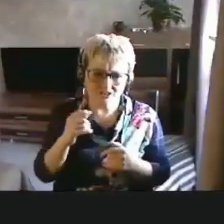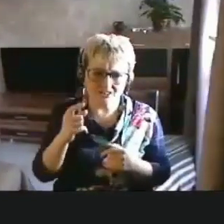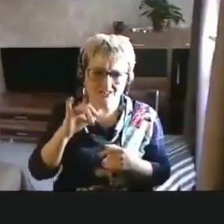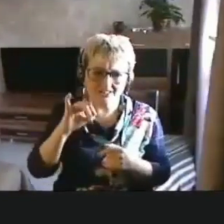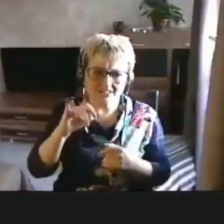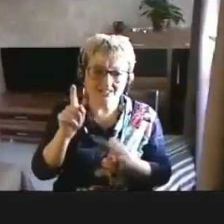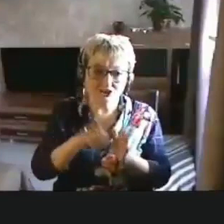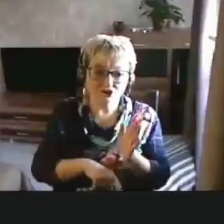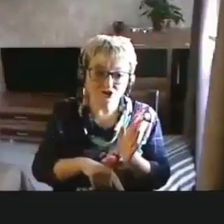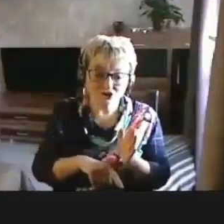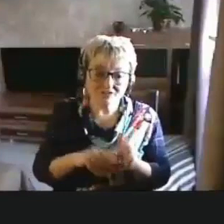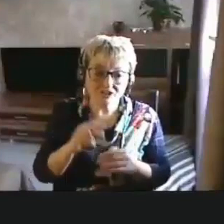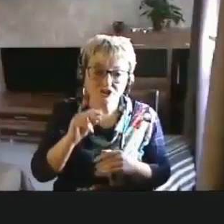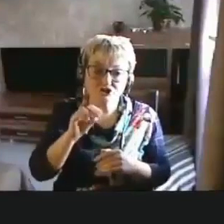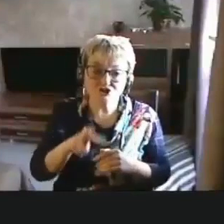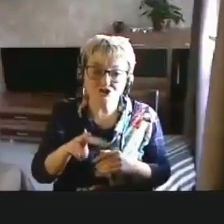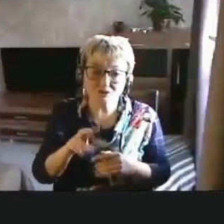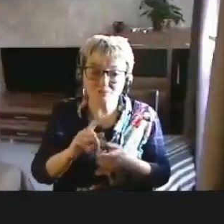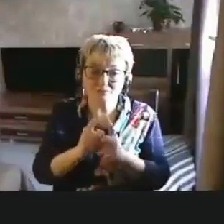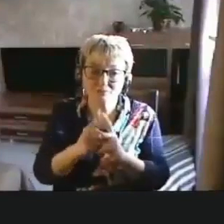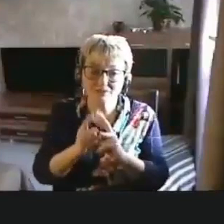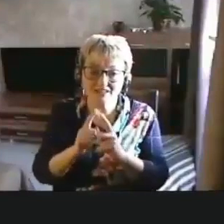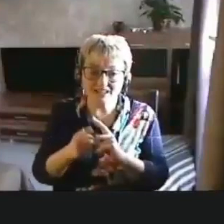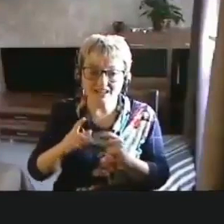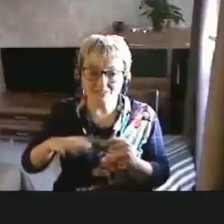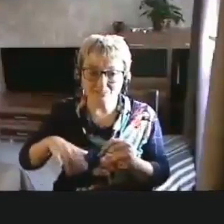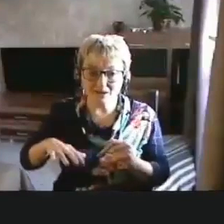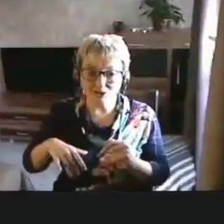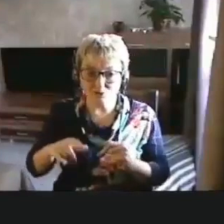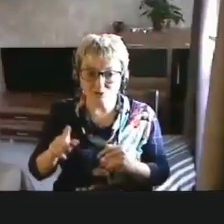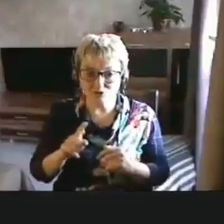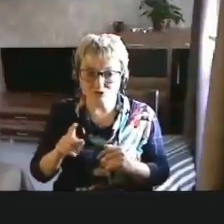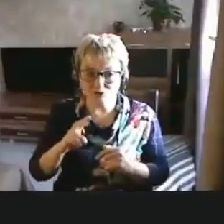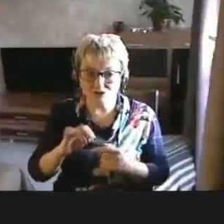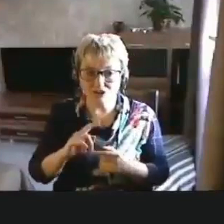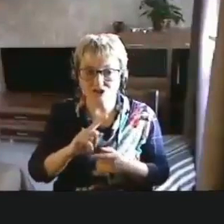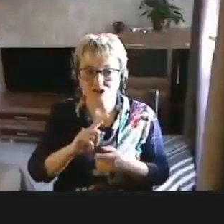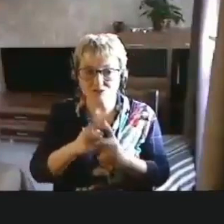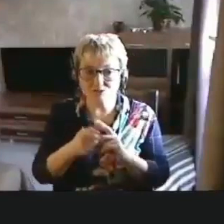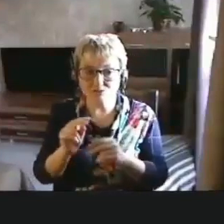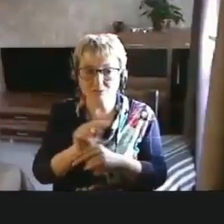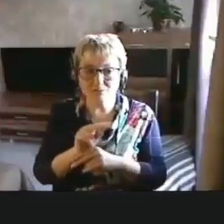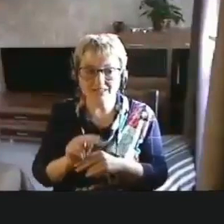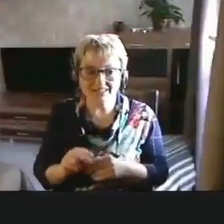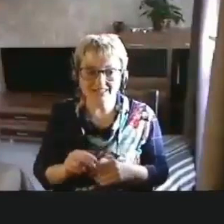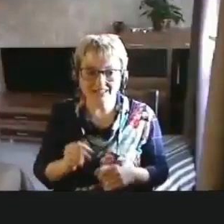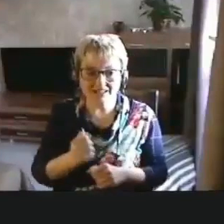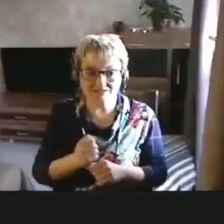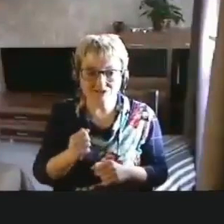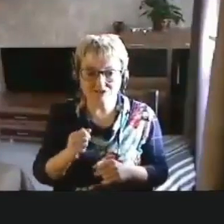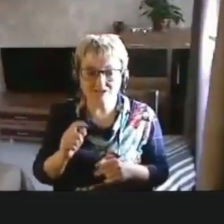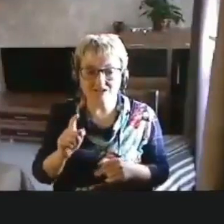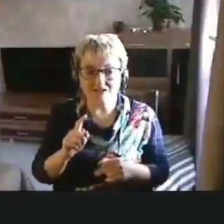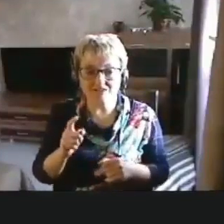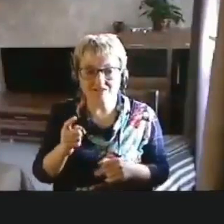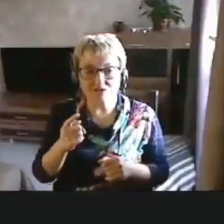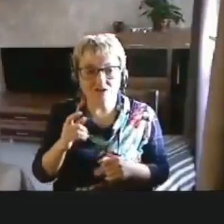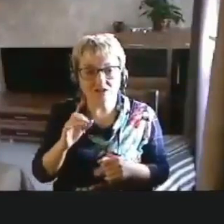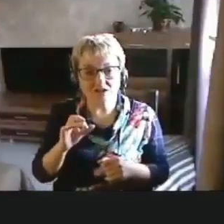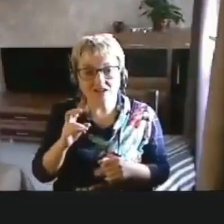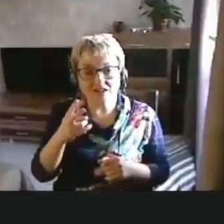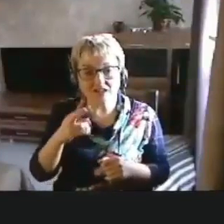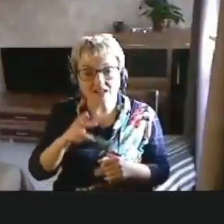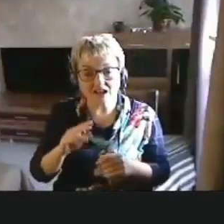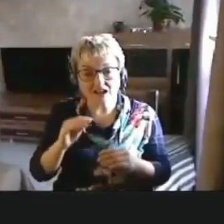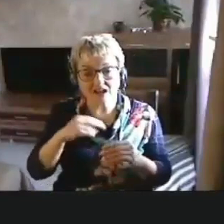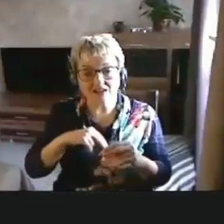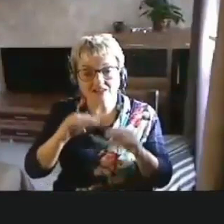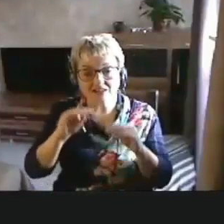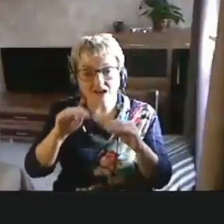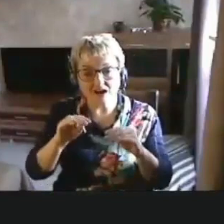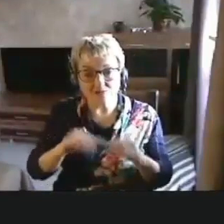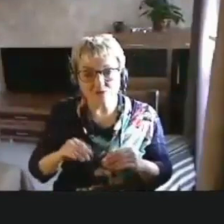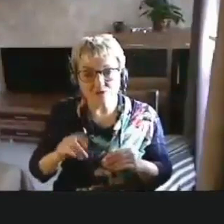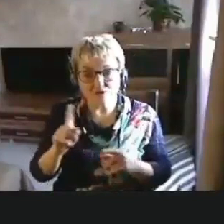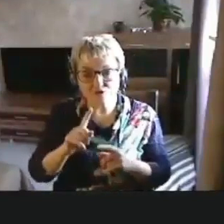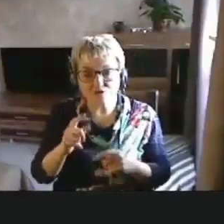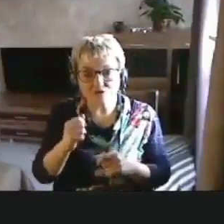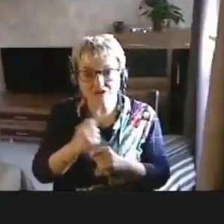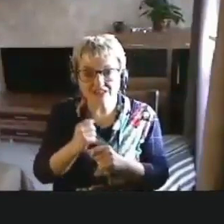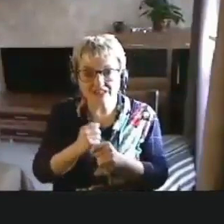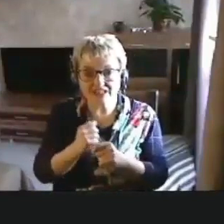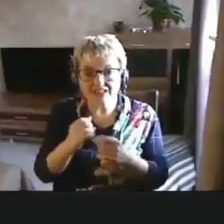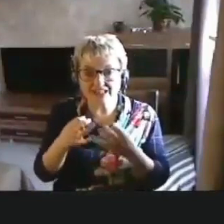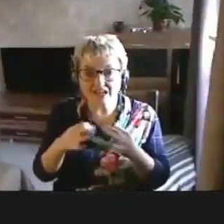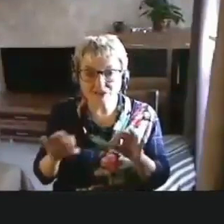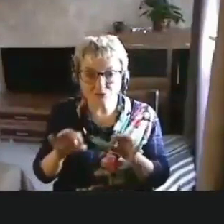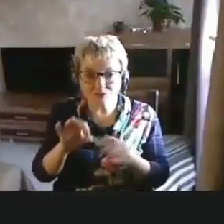дешевле, чем менять что-то потом, чем переделывать. И для разработчика сделать что-то